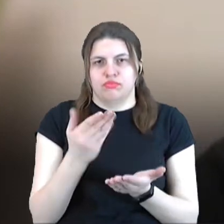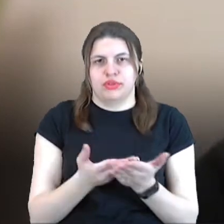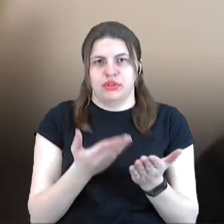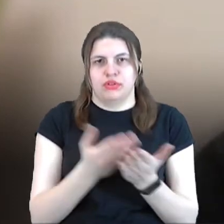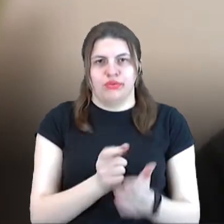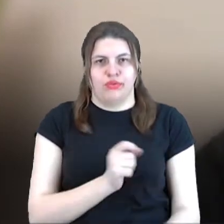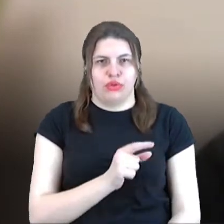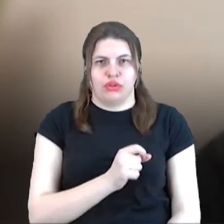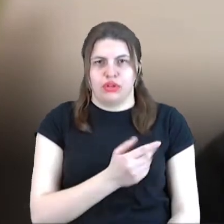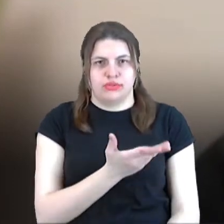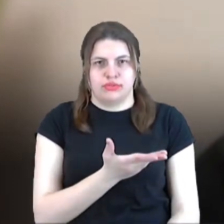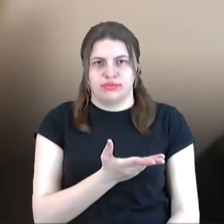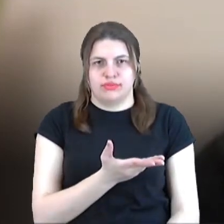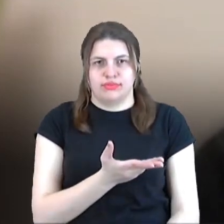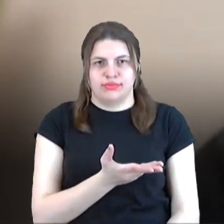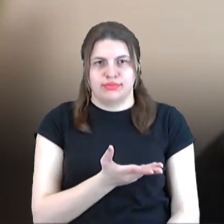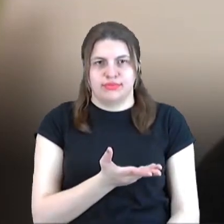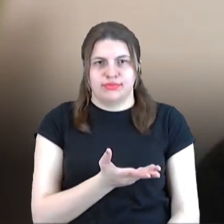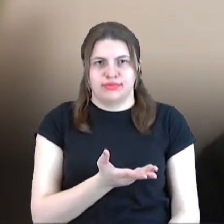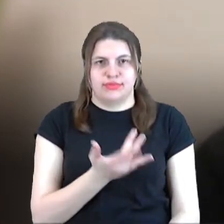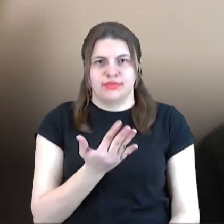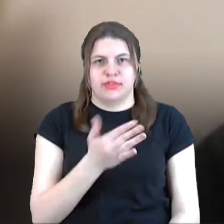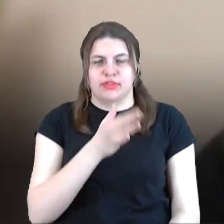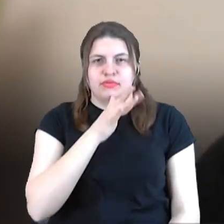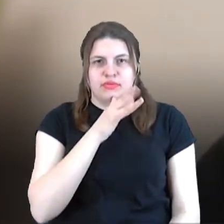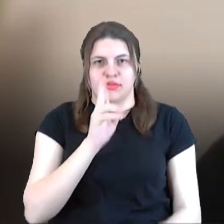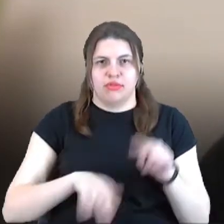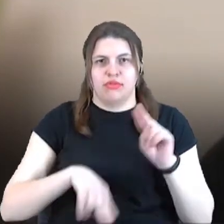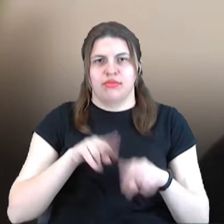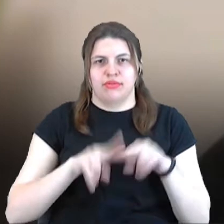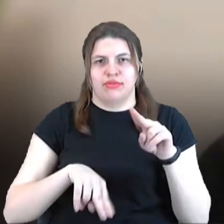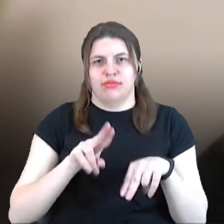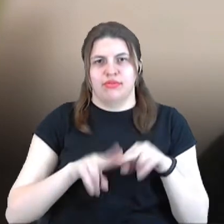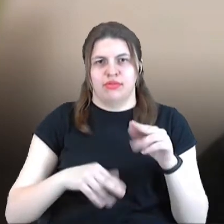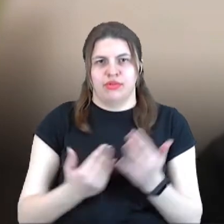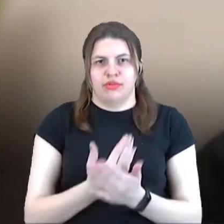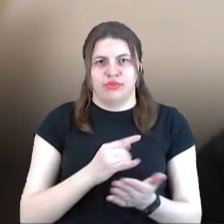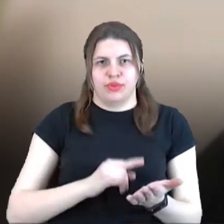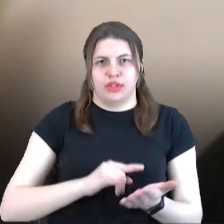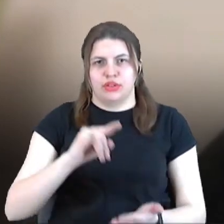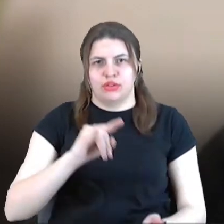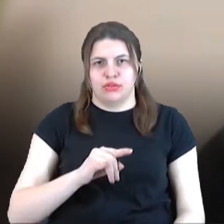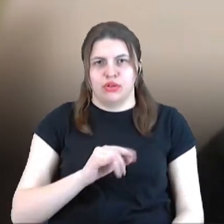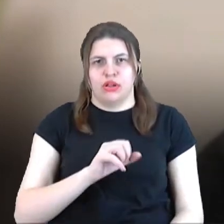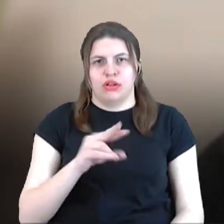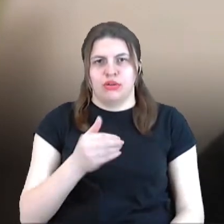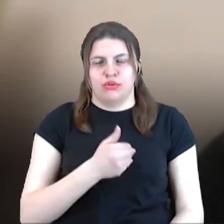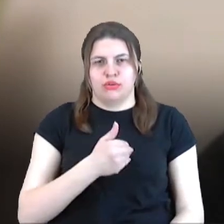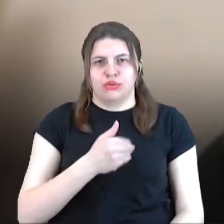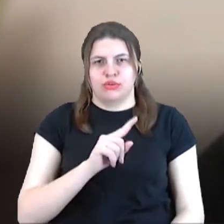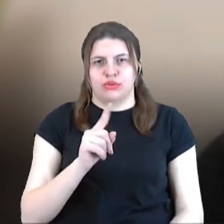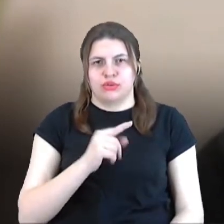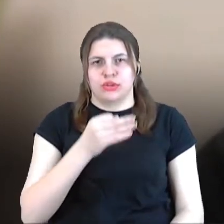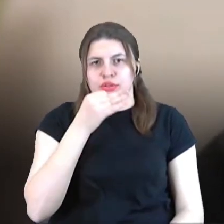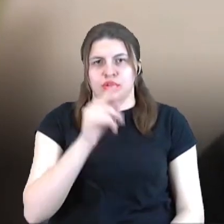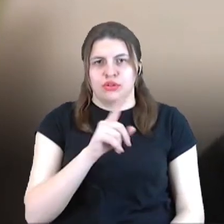будувався новий аеродром. Але я хочу зазначити, що питання авіасполучення, можливо, з Донбасом, не